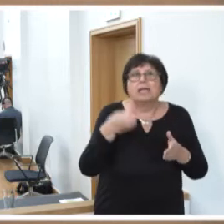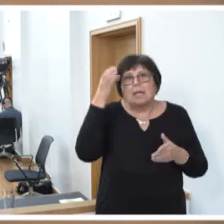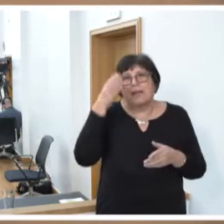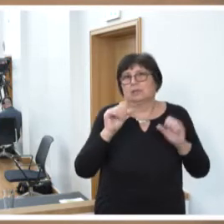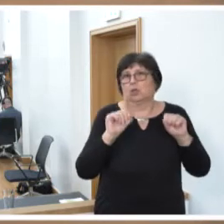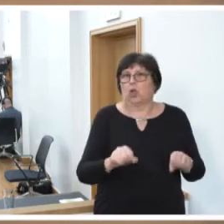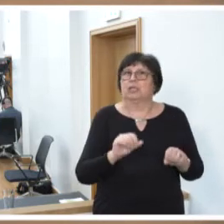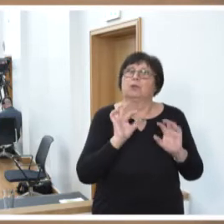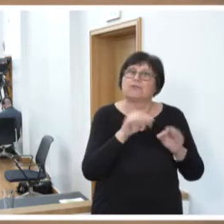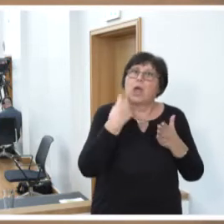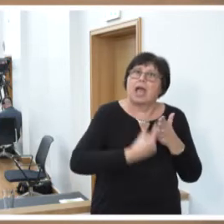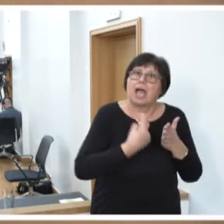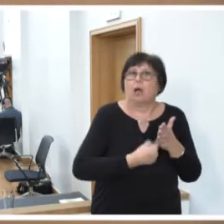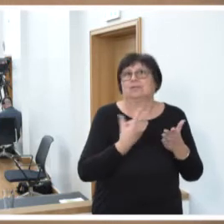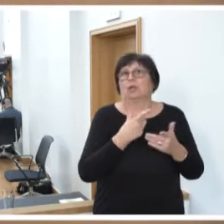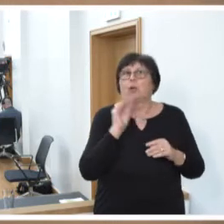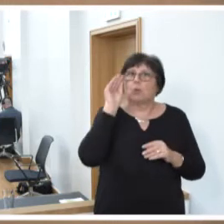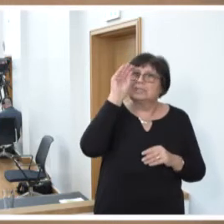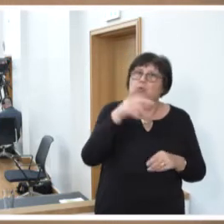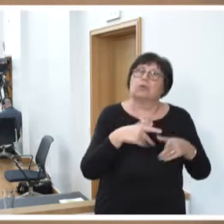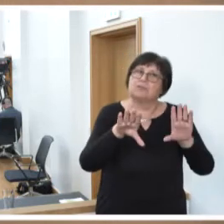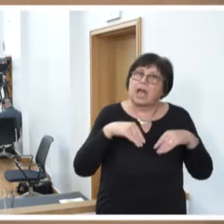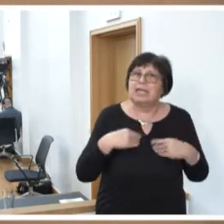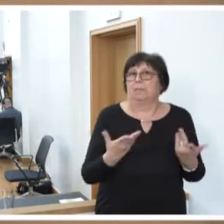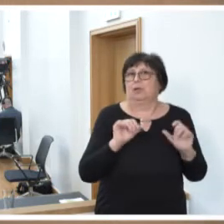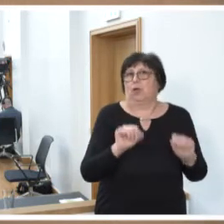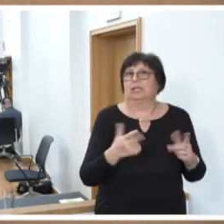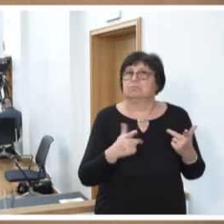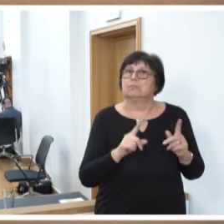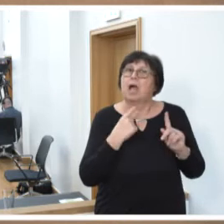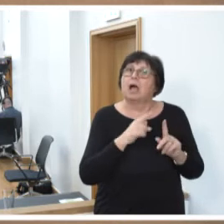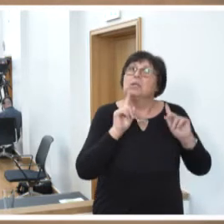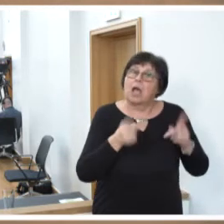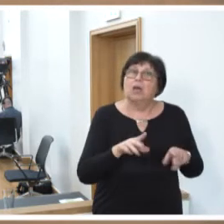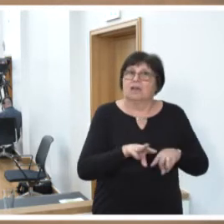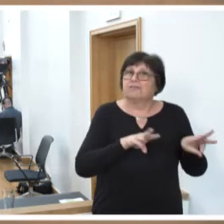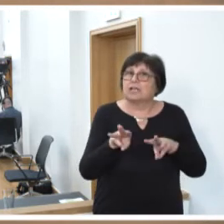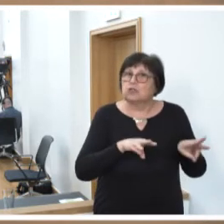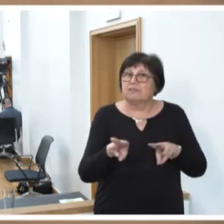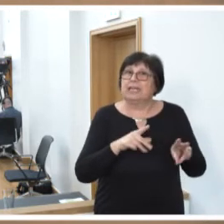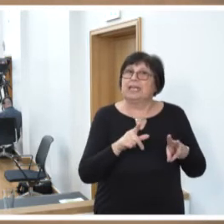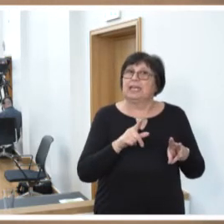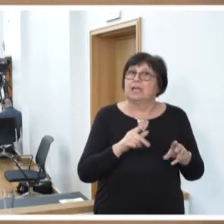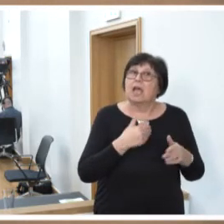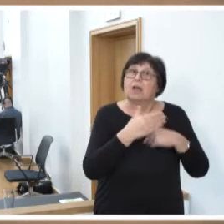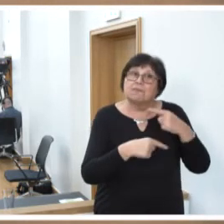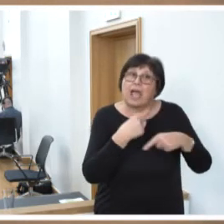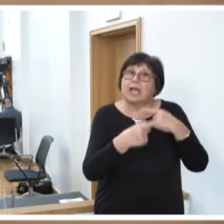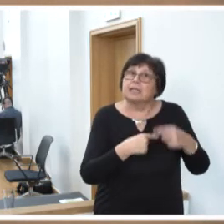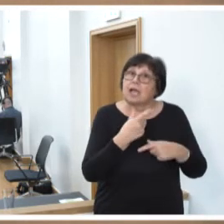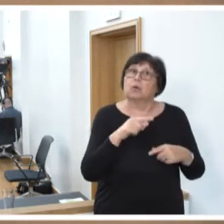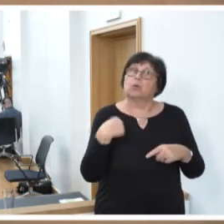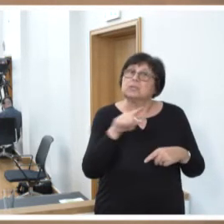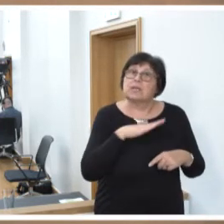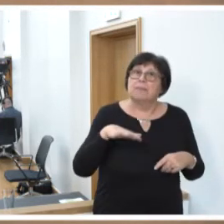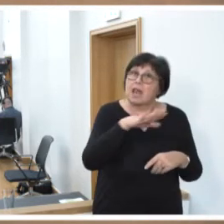Herausforderungen der Zukunft auch gerecht werden zu können und damit ja auch zum wirtschaftlichen Fortgang unseres Landes und auch zur